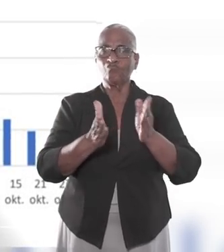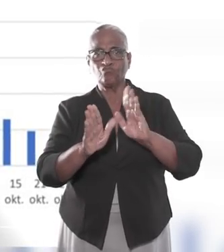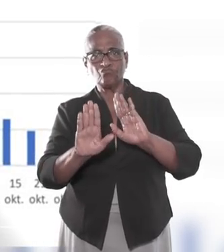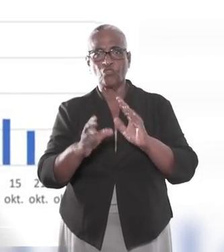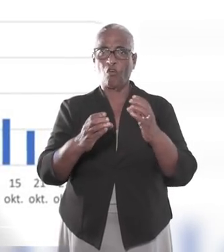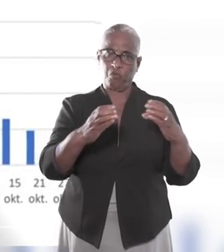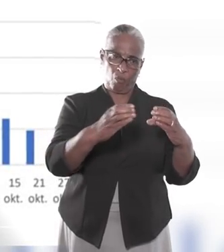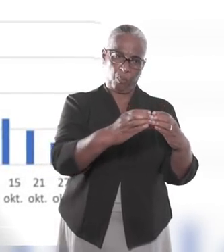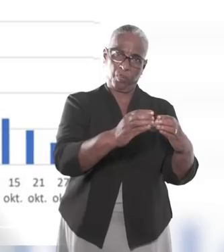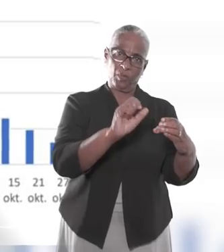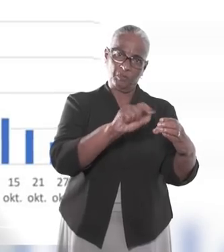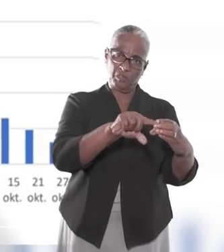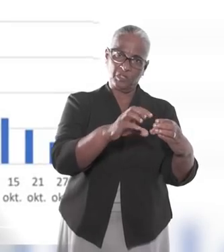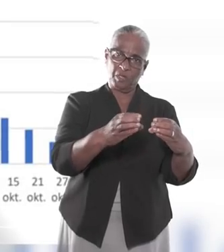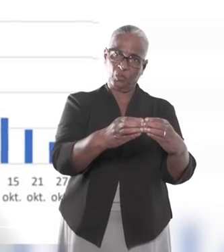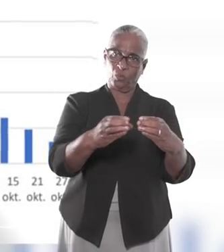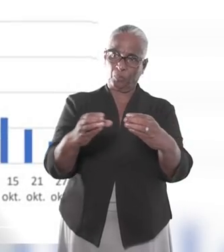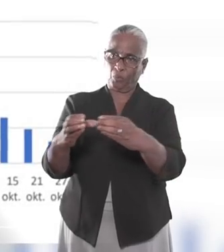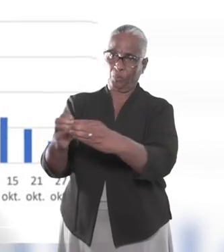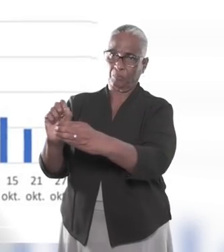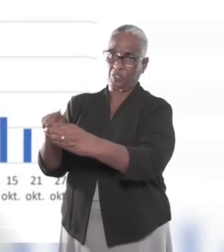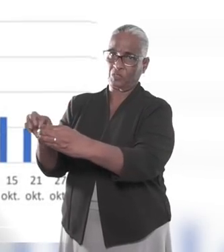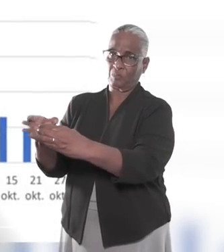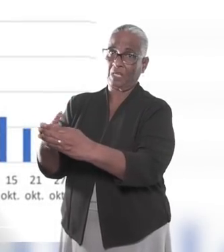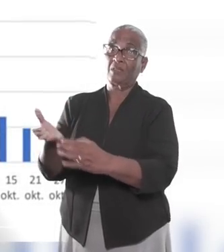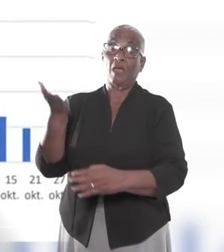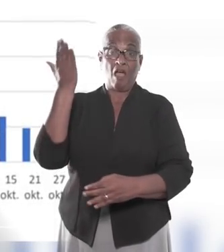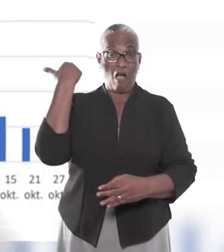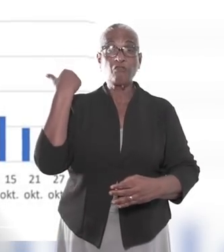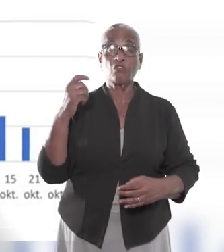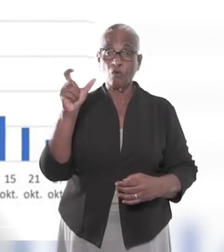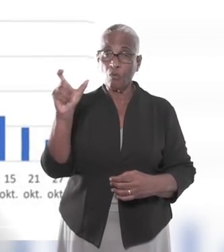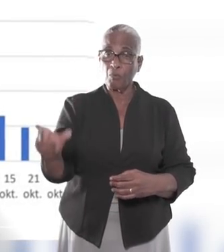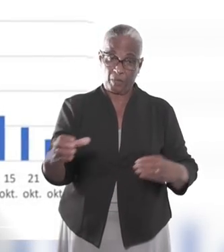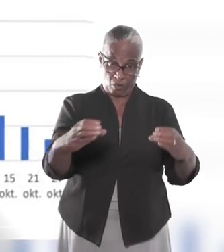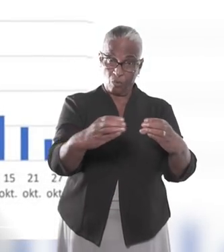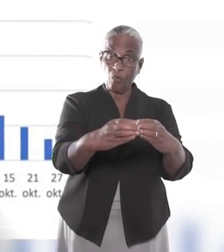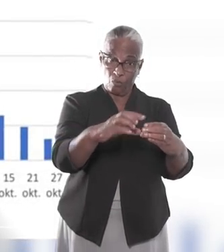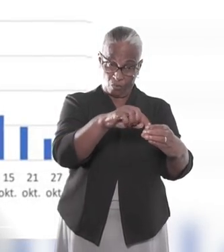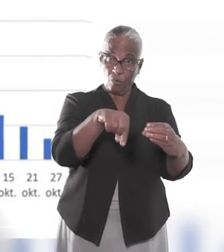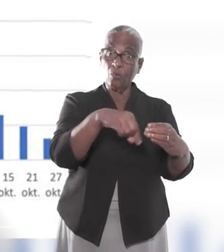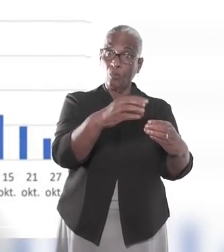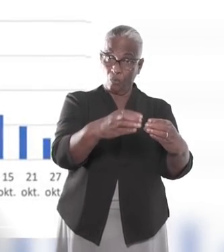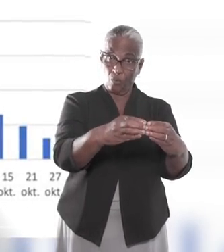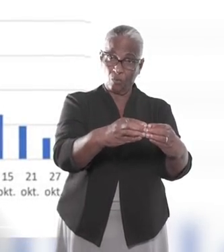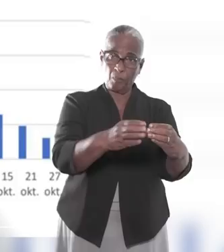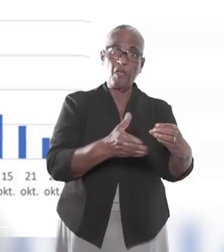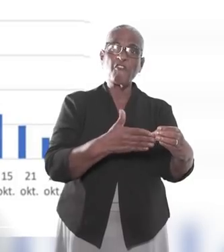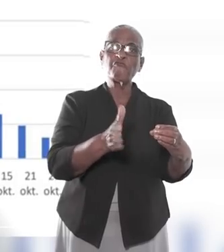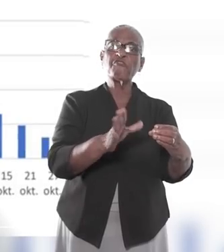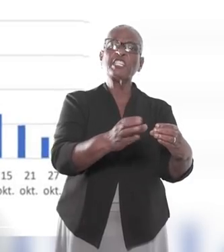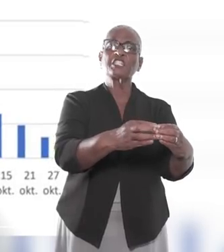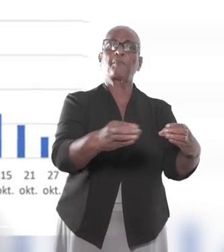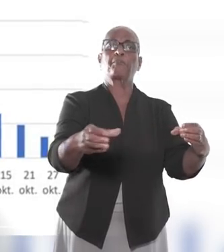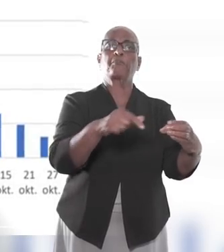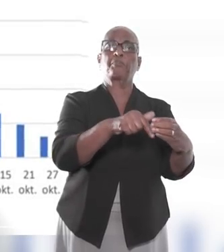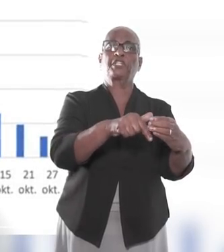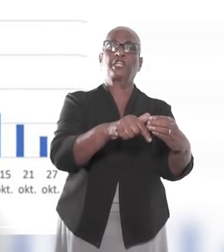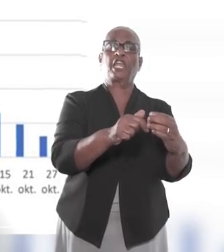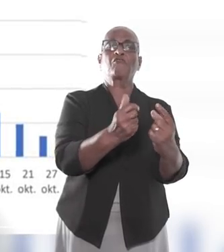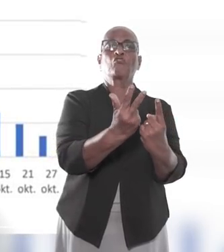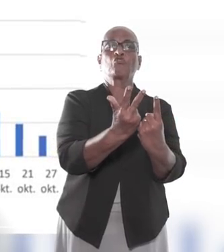sporadische, oftewel clusterbesmettingen. Zo was er de afgelopen week een cluster van besmettingen in een